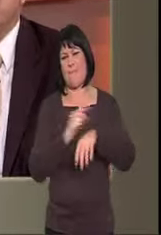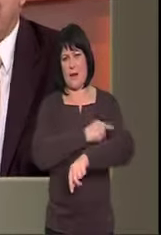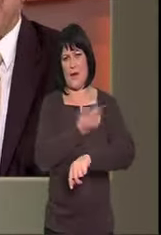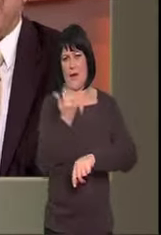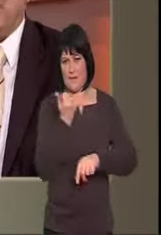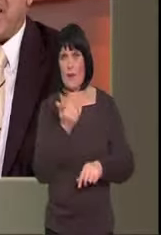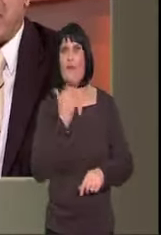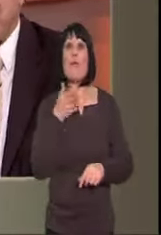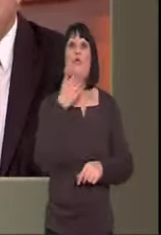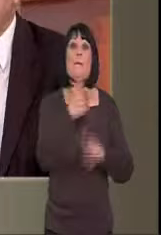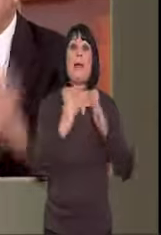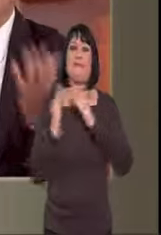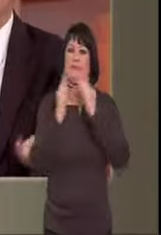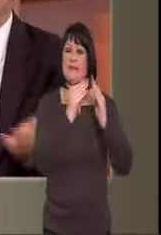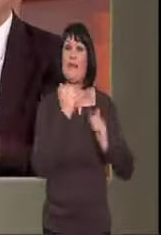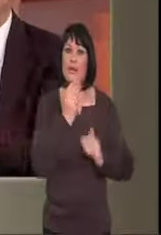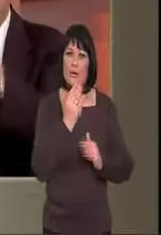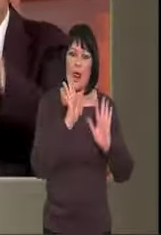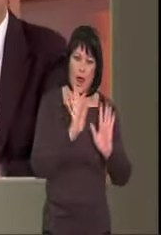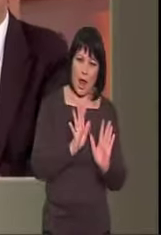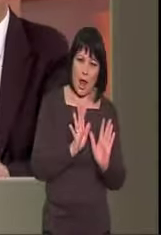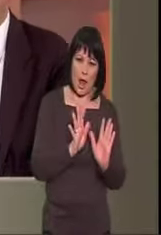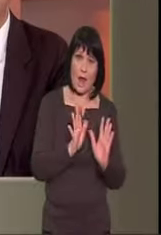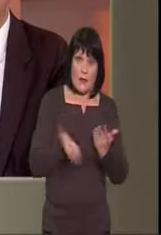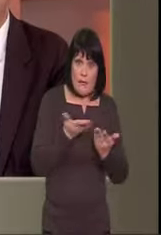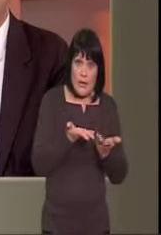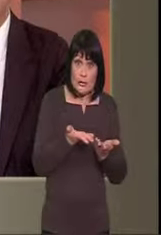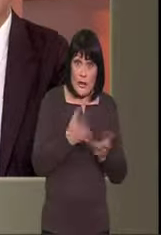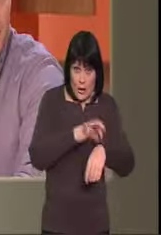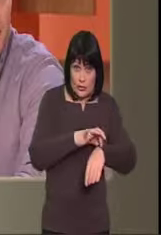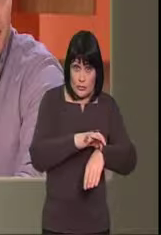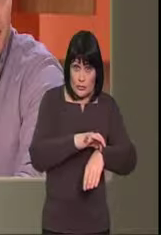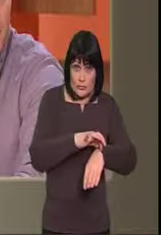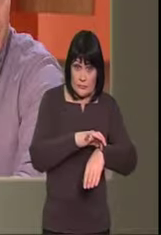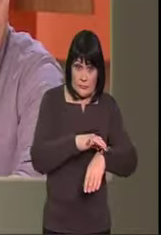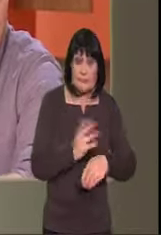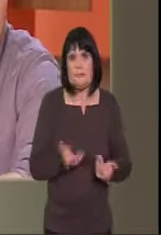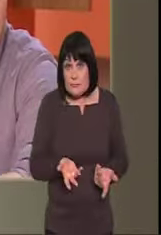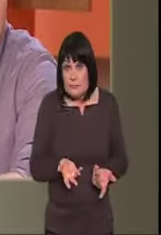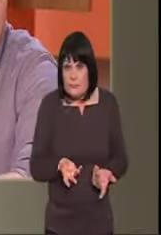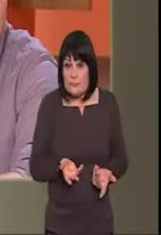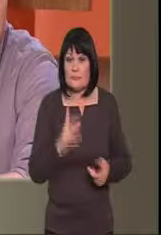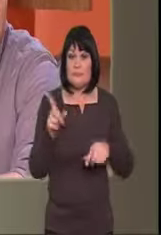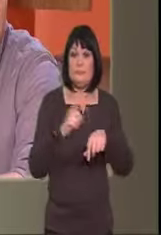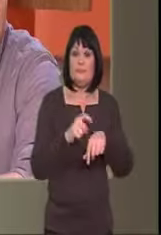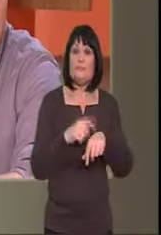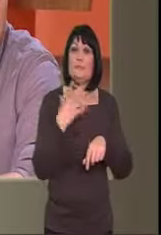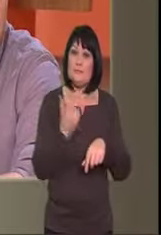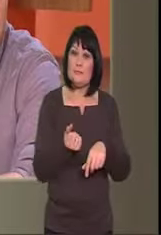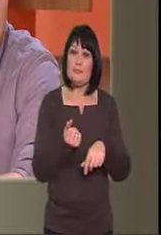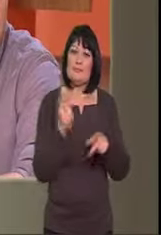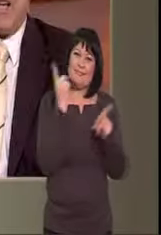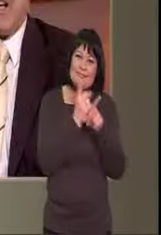έχουν την δυνατότητα να κάνουν επισκέψεις κατοίκων. Τι γίνεται αυτό σε όλους τους, δεν θα βοηθηθεί. Αυτή τη στιγμή υπάρχουν ψηφιακές